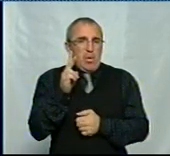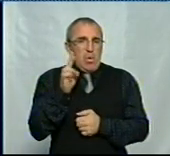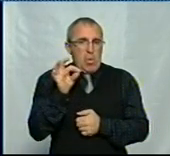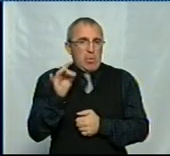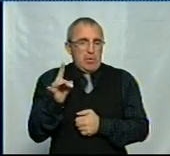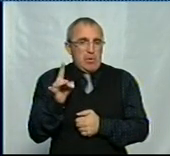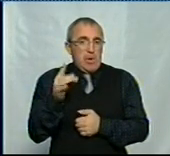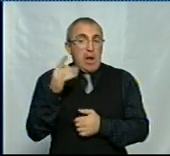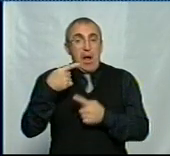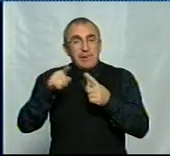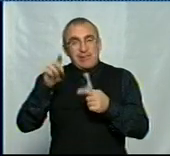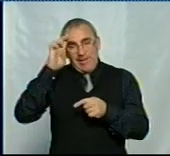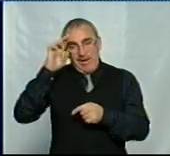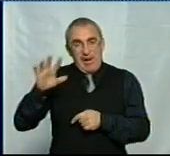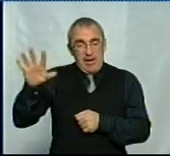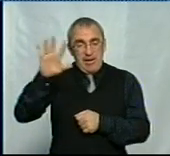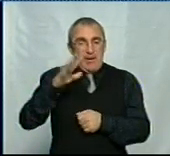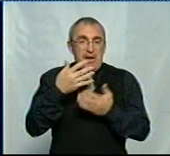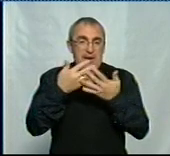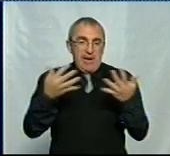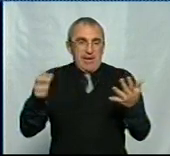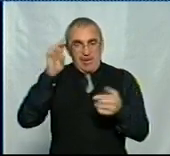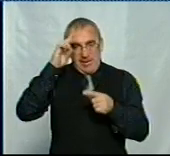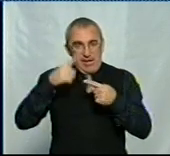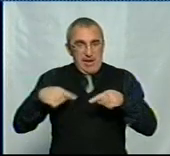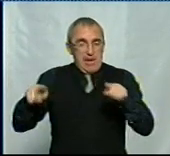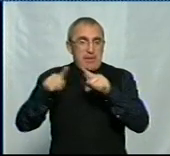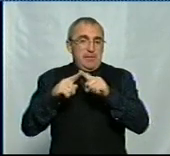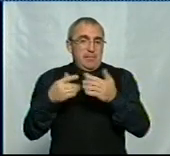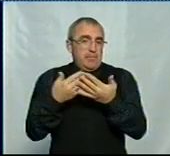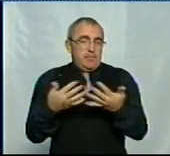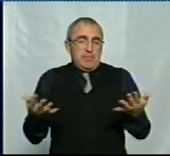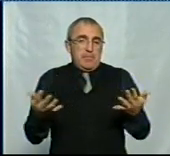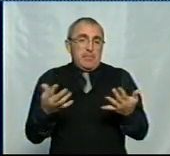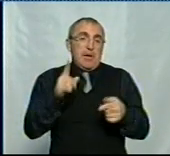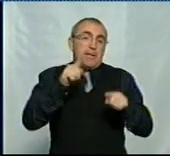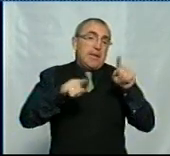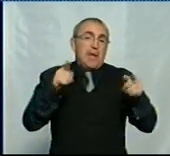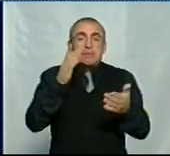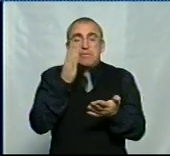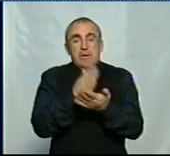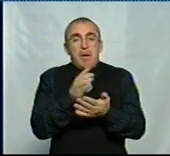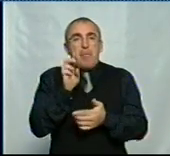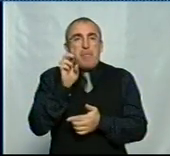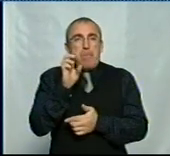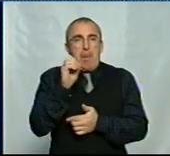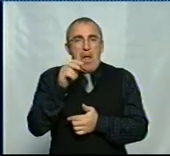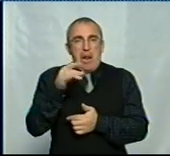в інших країнах, в різних країнах по-різному. Десь є в Більгії,